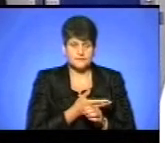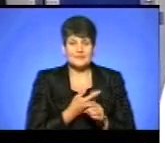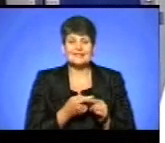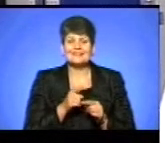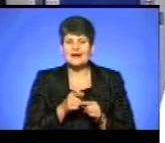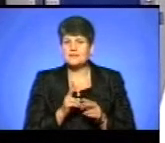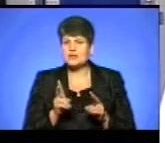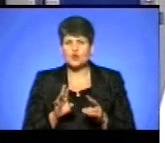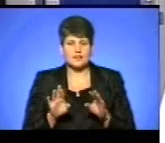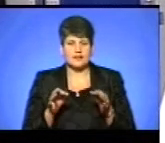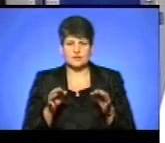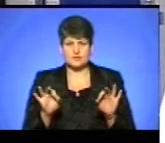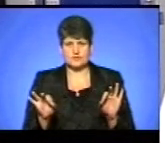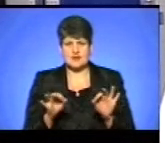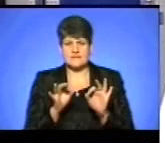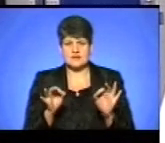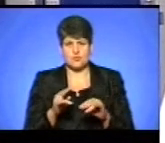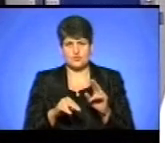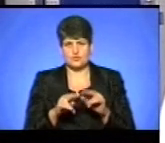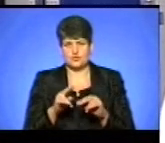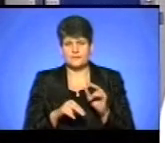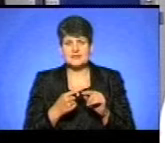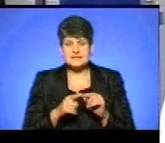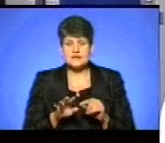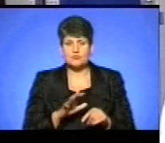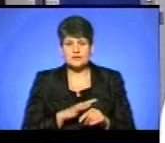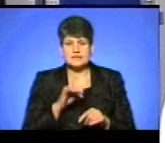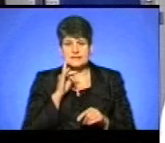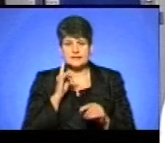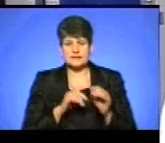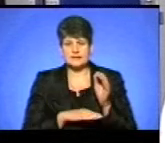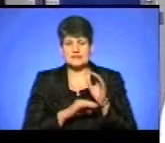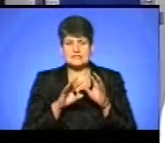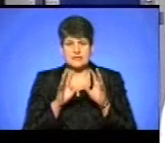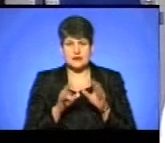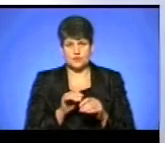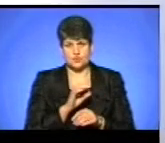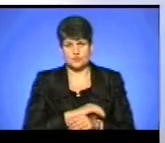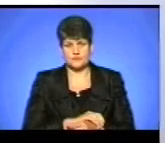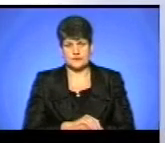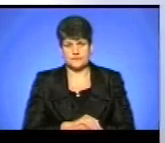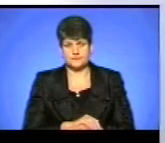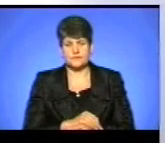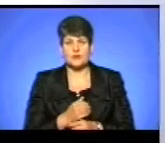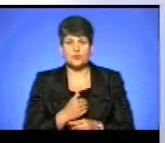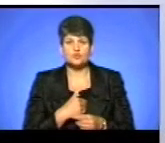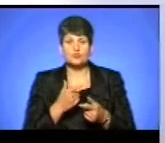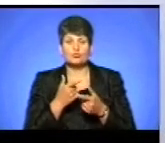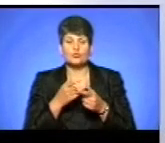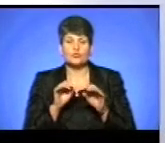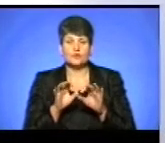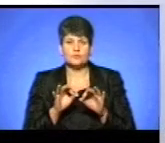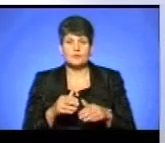ніхто не дозволяв ніякої забудови. Це були зелені насадження загального користування. Я хочу повідомити, що ми